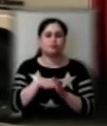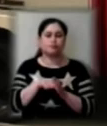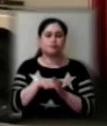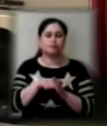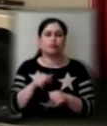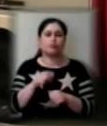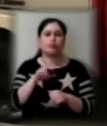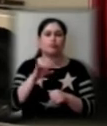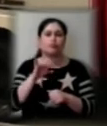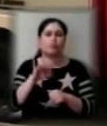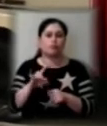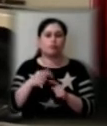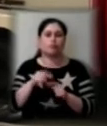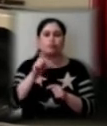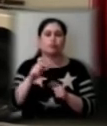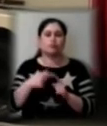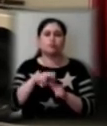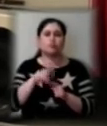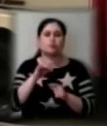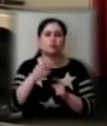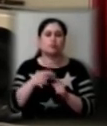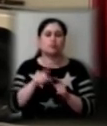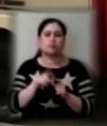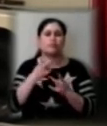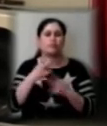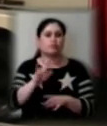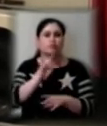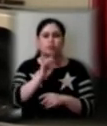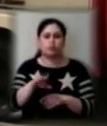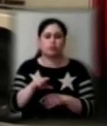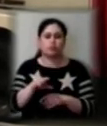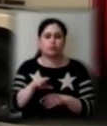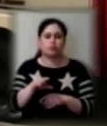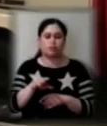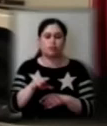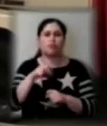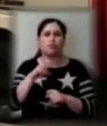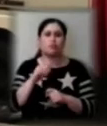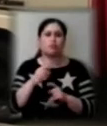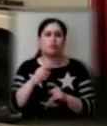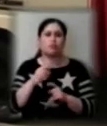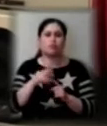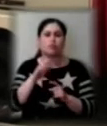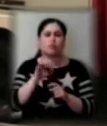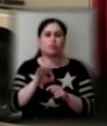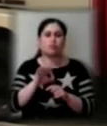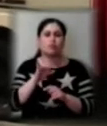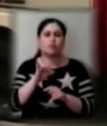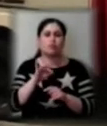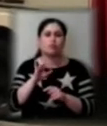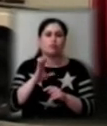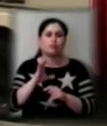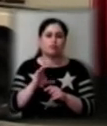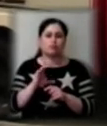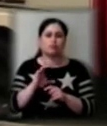Для людини дана концентрація не буде становити небезпеку, але для хвороботворних вірусів вона